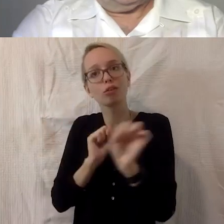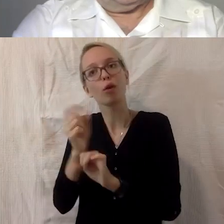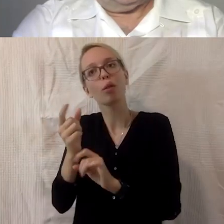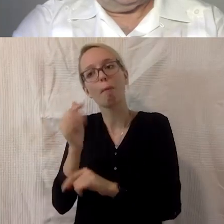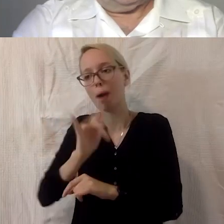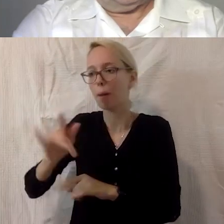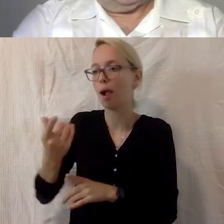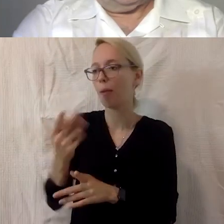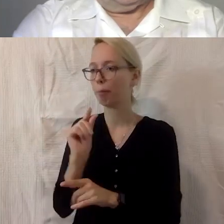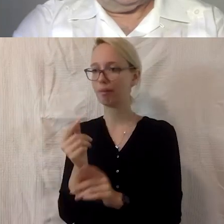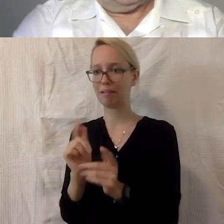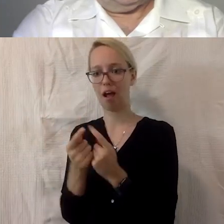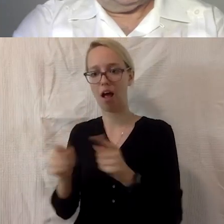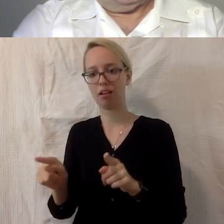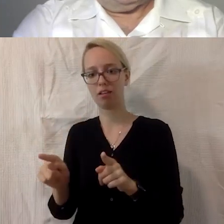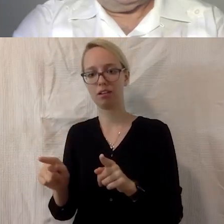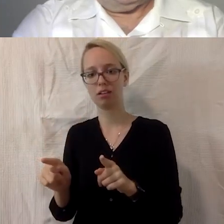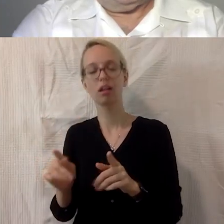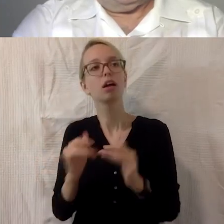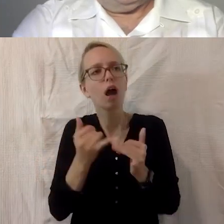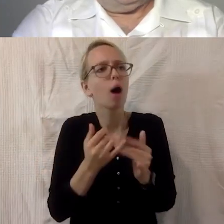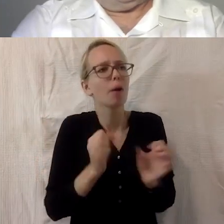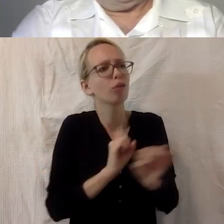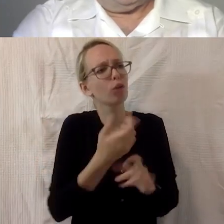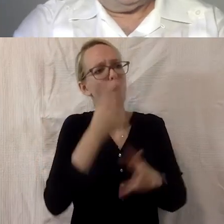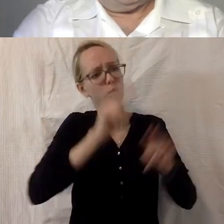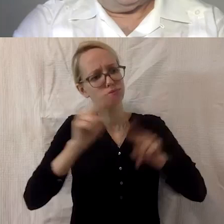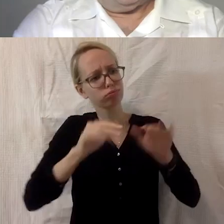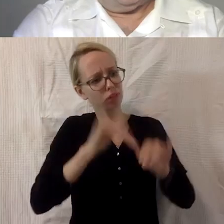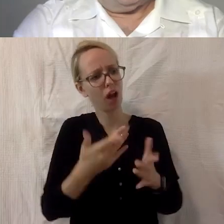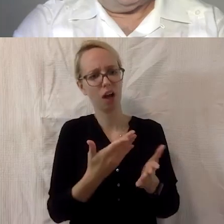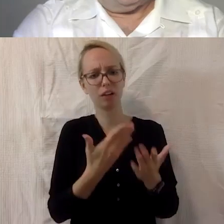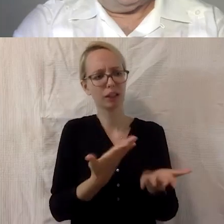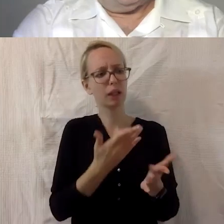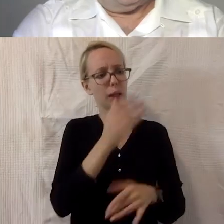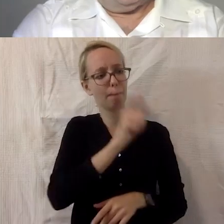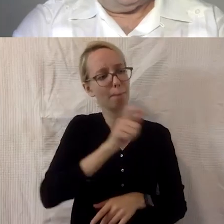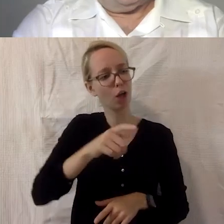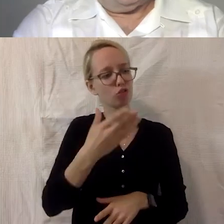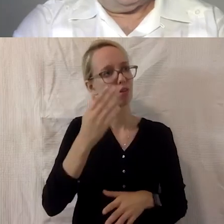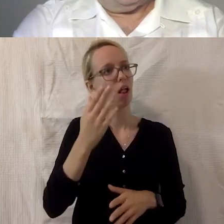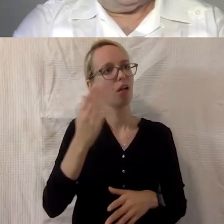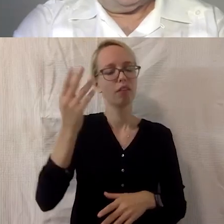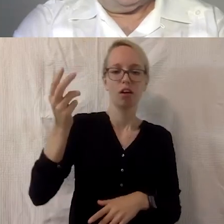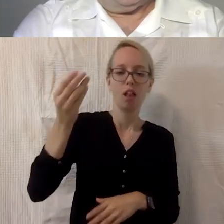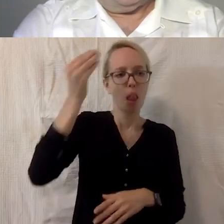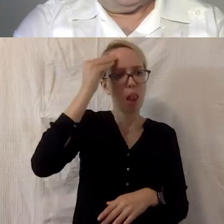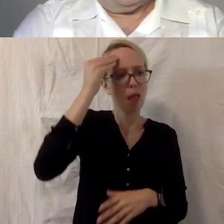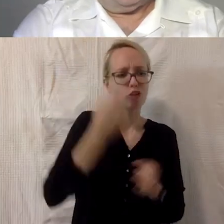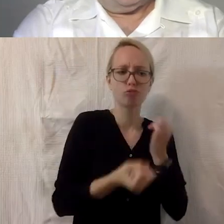ja auch Unterschiede. Ich meine, es gibt auch Menschen mit Behinderung, die Lernschwierigkeiten haben, die vielleicht auch keine Ausbildung haben. Das ist auch nochmal ein Punkt, wo man ansetzen müsste,